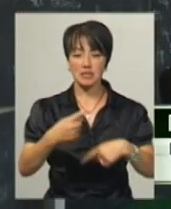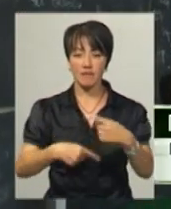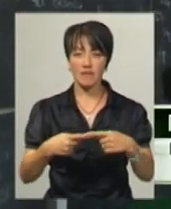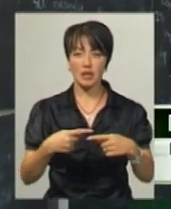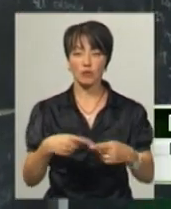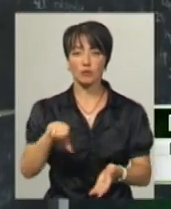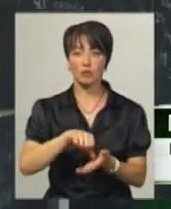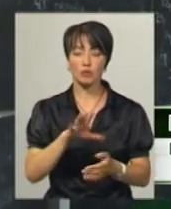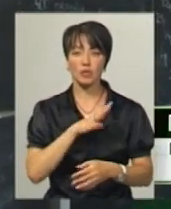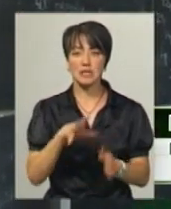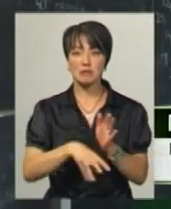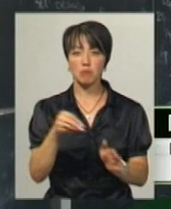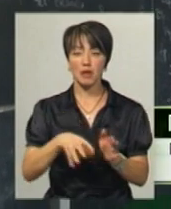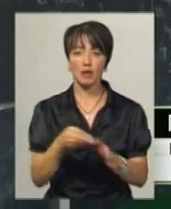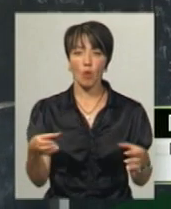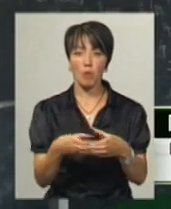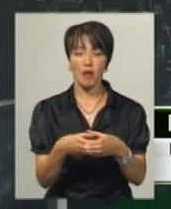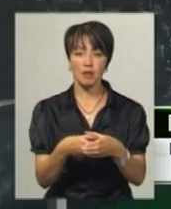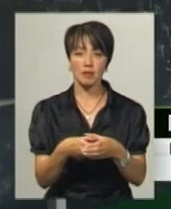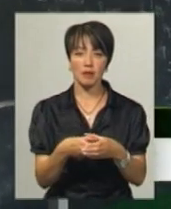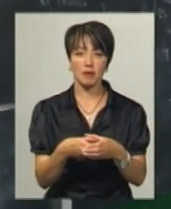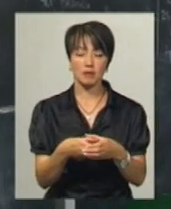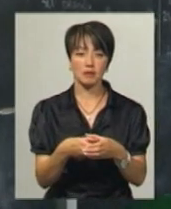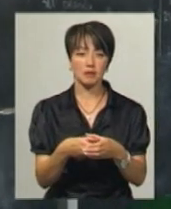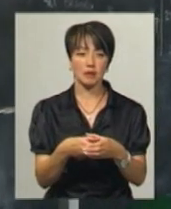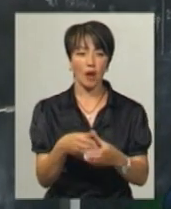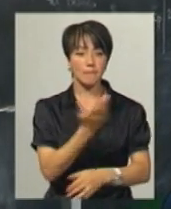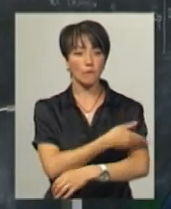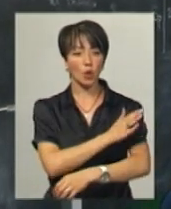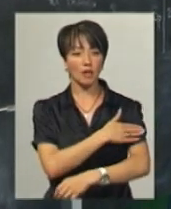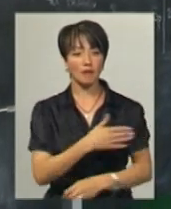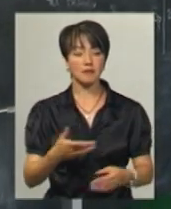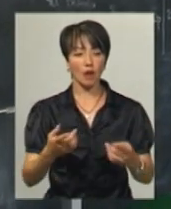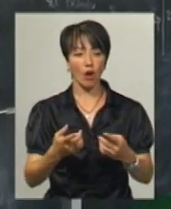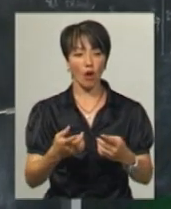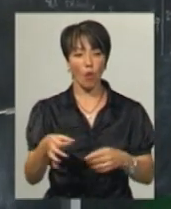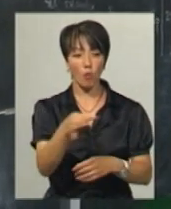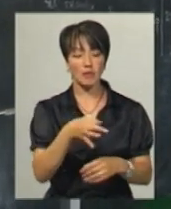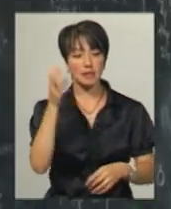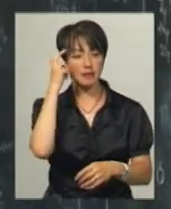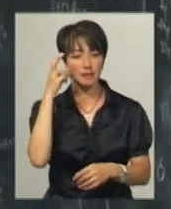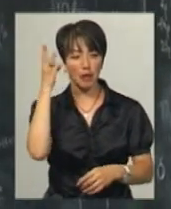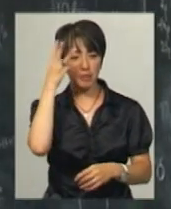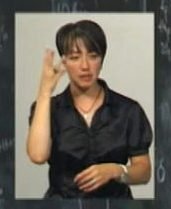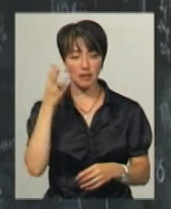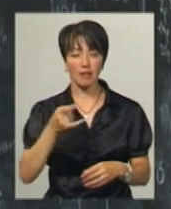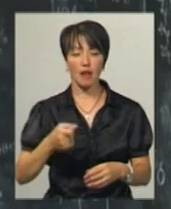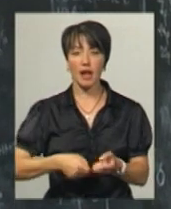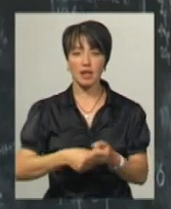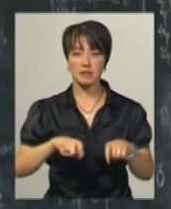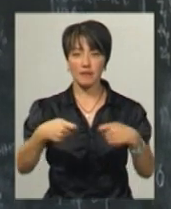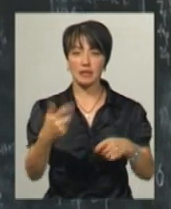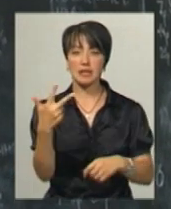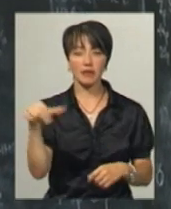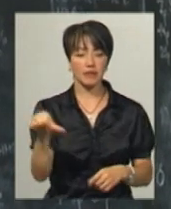збірна команда Полтавська область, Київська і Хмельницька. На естафету дається